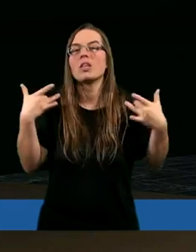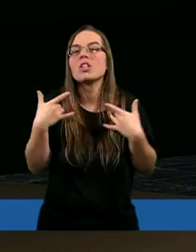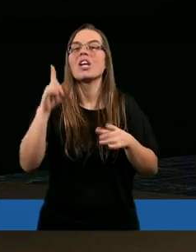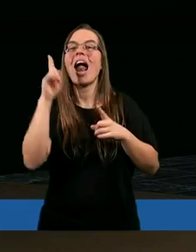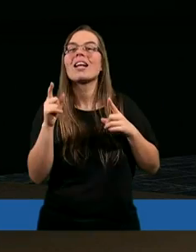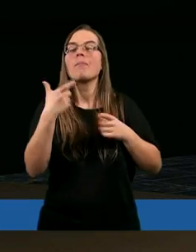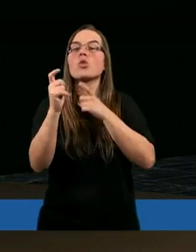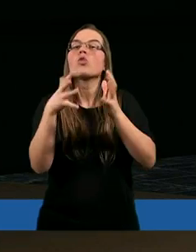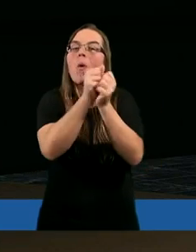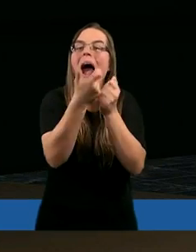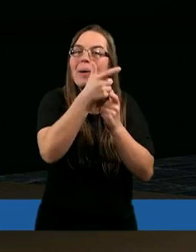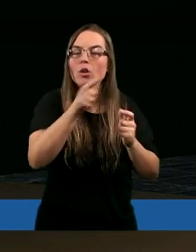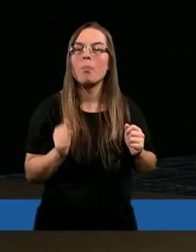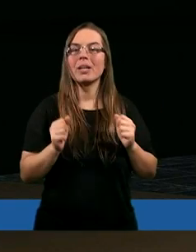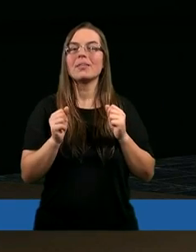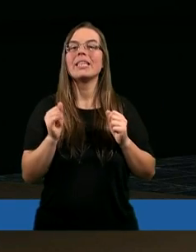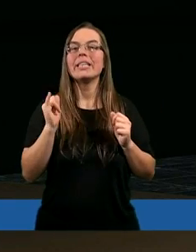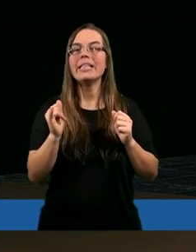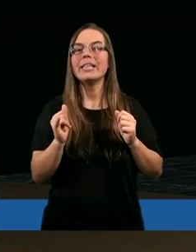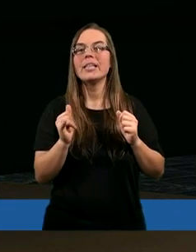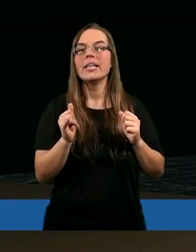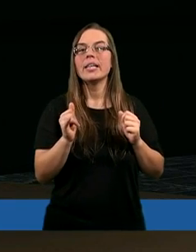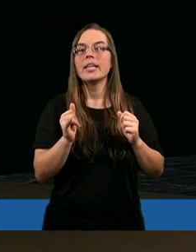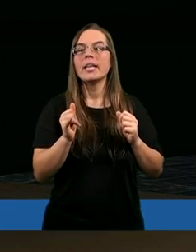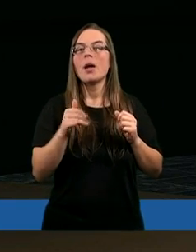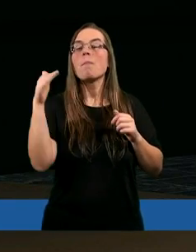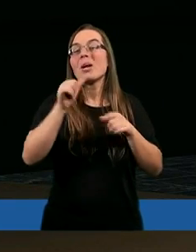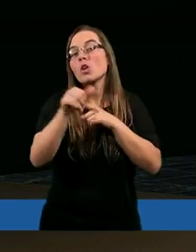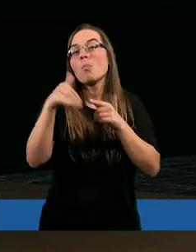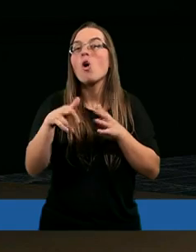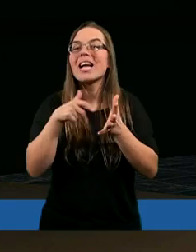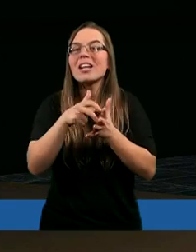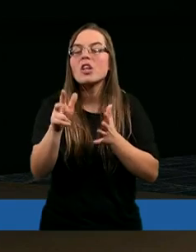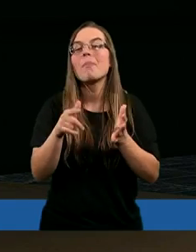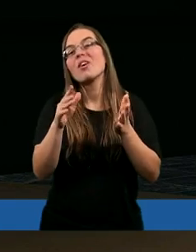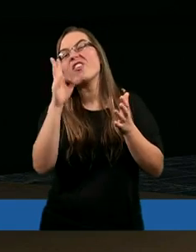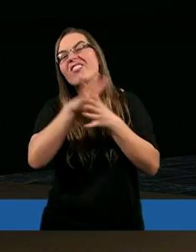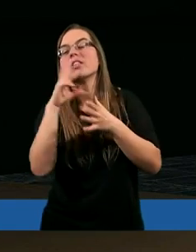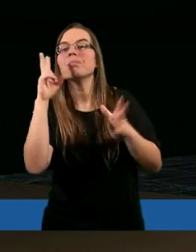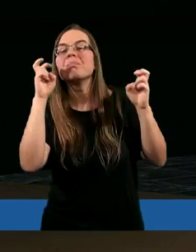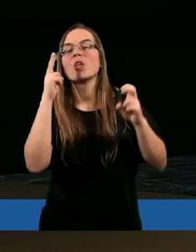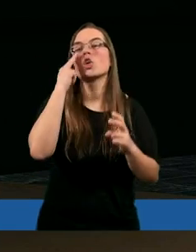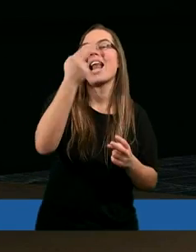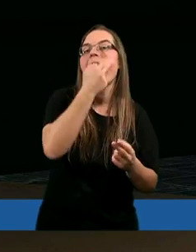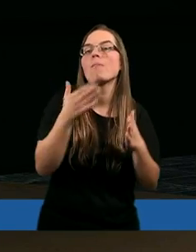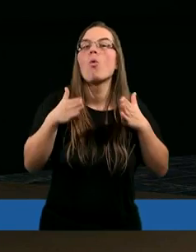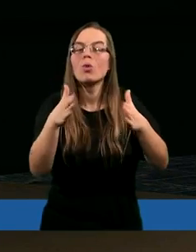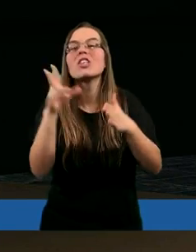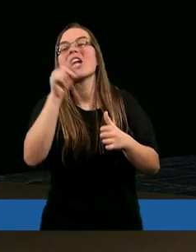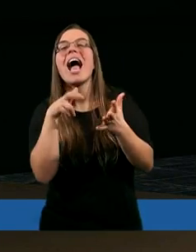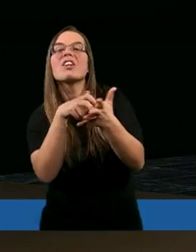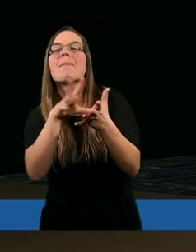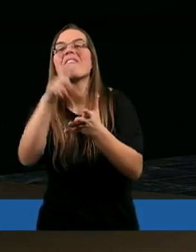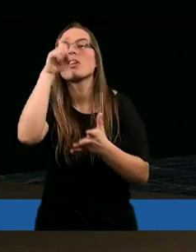często długie lata i być może, że idziemy w ślepą uliczkę, że idziemy w zły